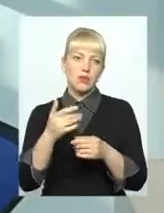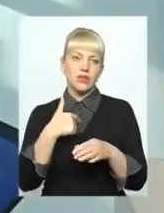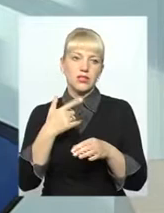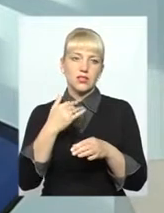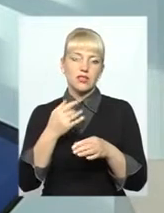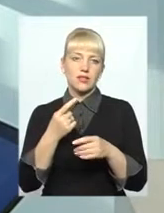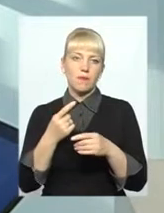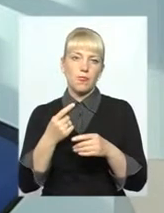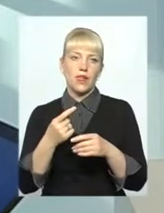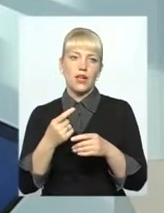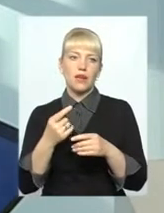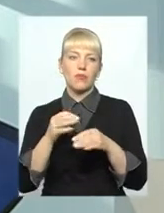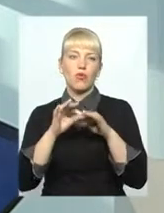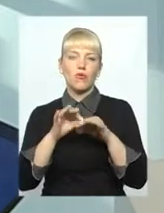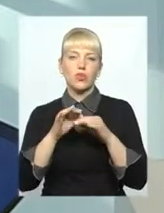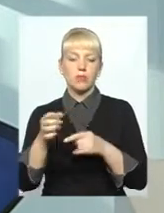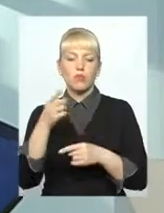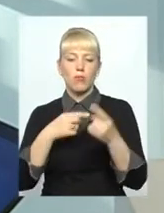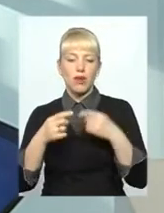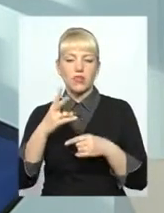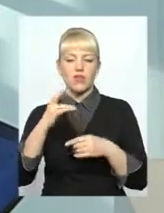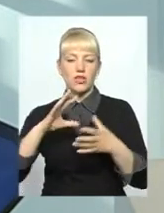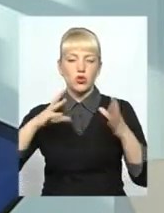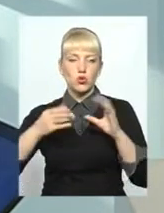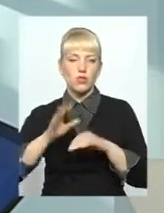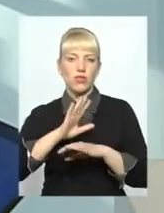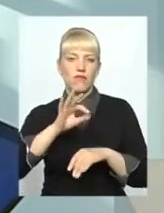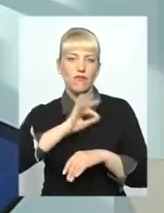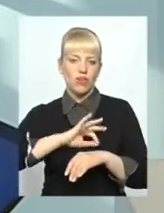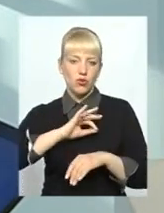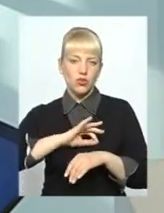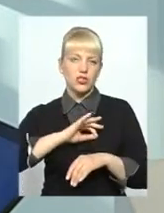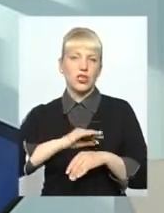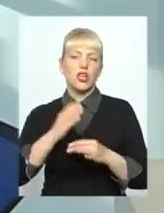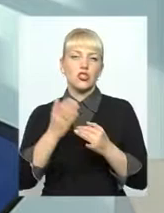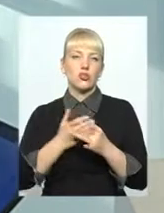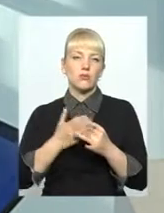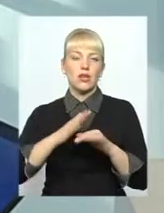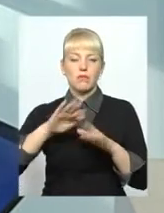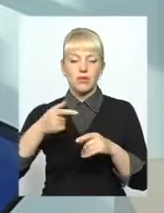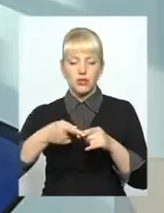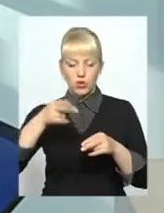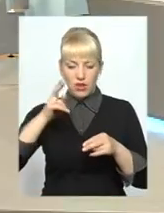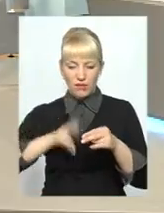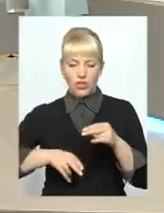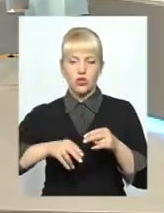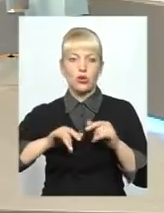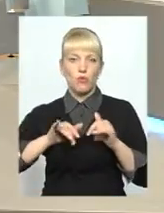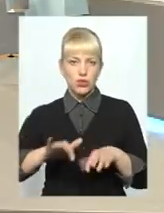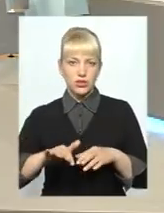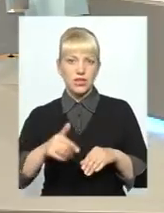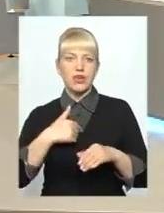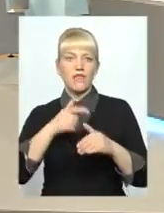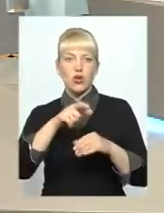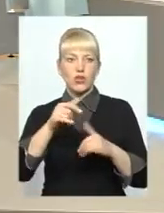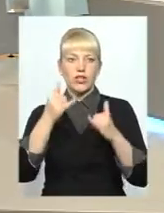повернення на використану суму субсидій. Після завершення цього процесу ми одразу надамо списки щодо боржників. на